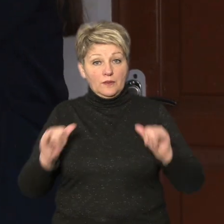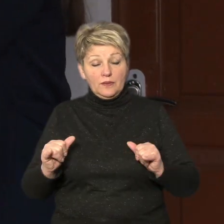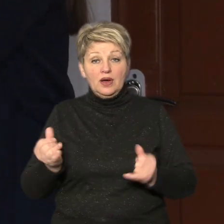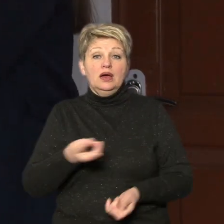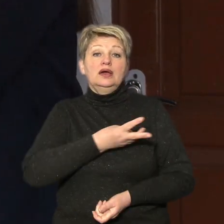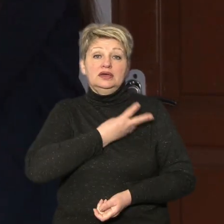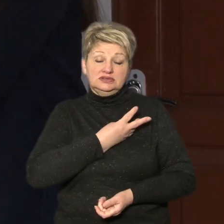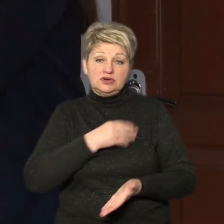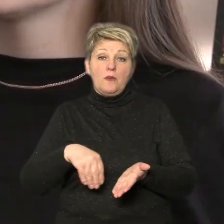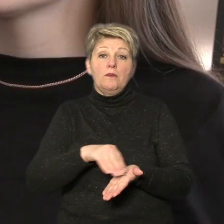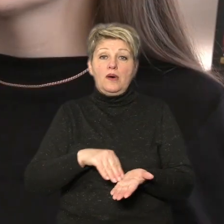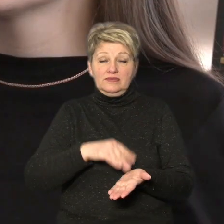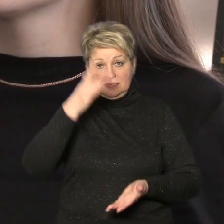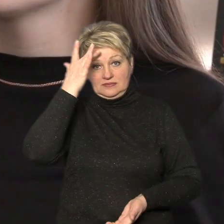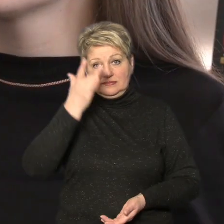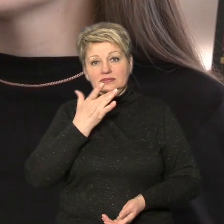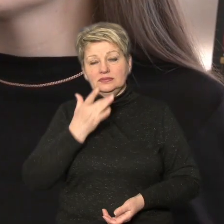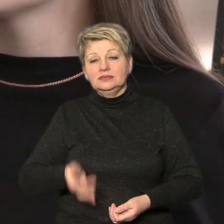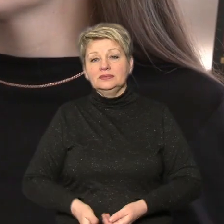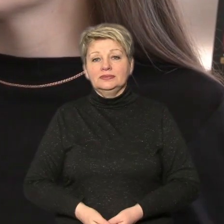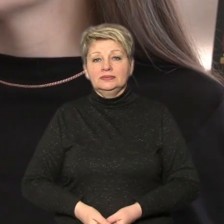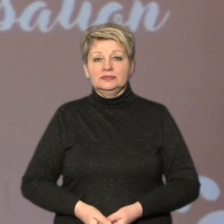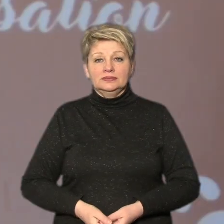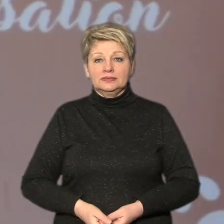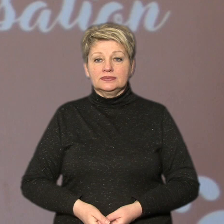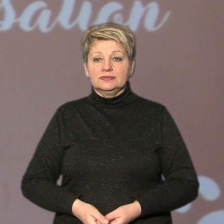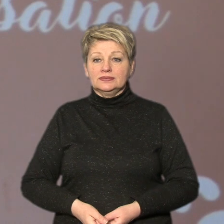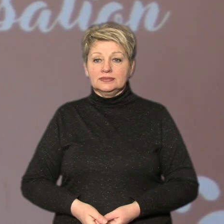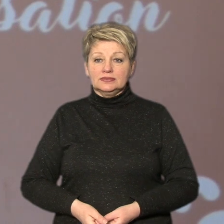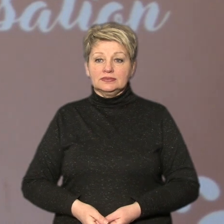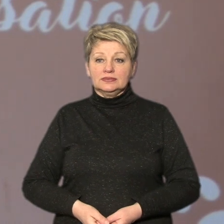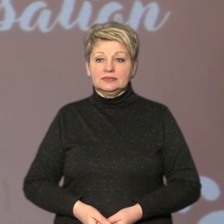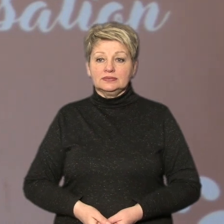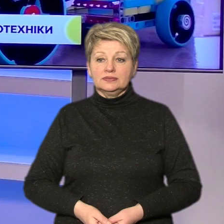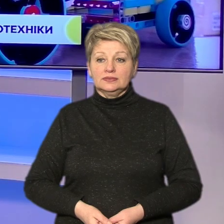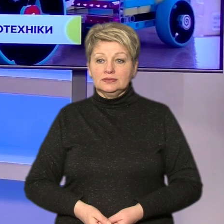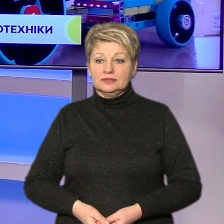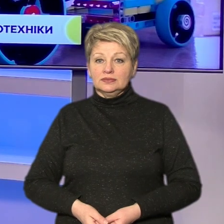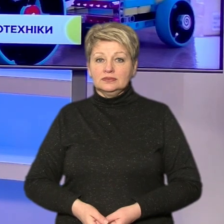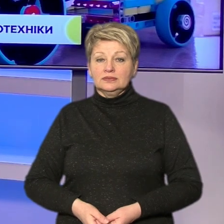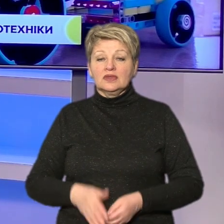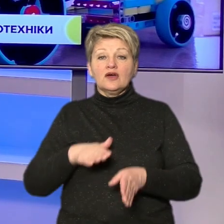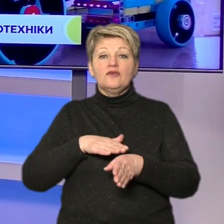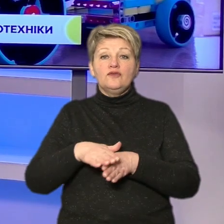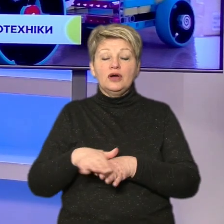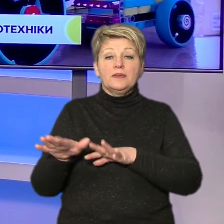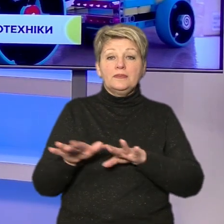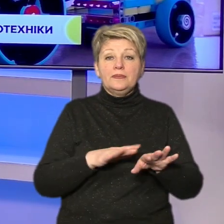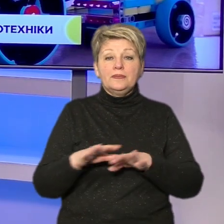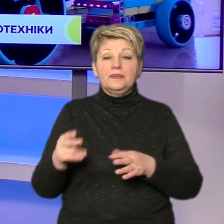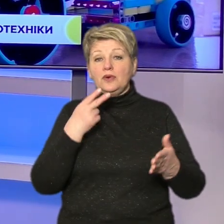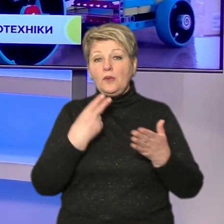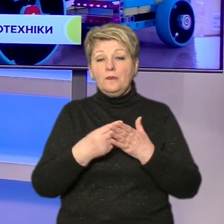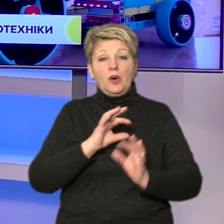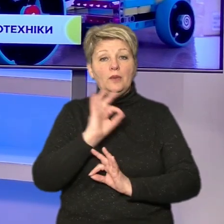ініціативу повторять улітку. Наталія Старенець, Олег Кураш, Суспільне новини, Черкаси. Виконували місії, презентували